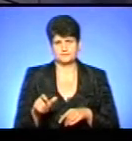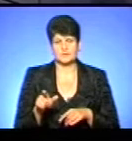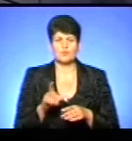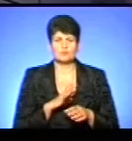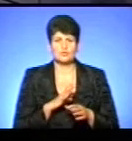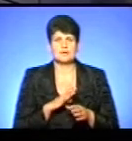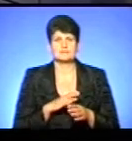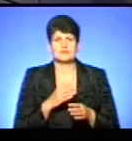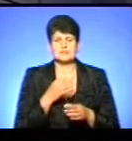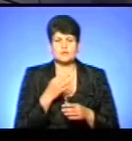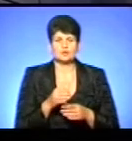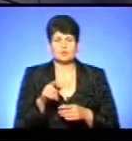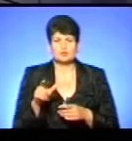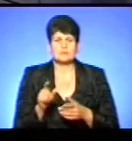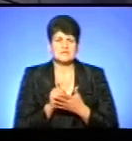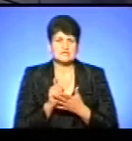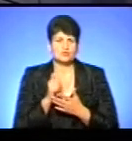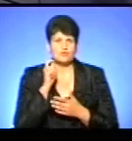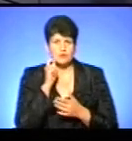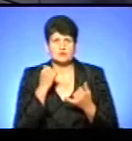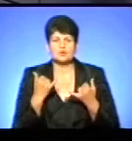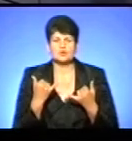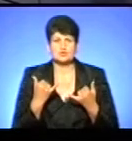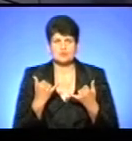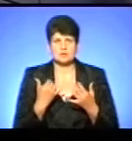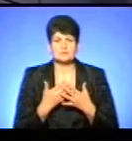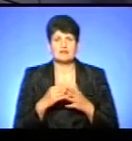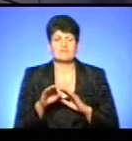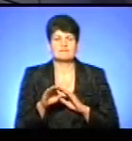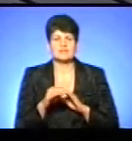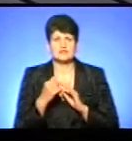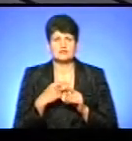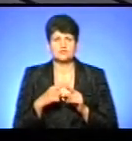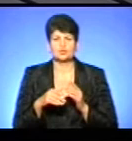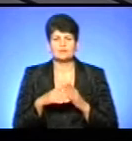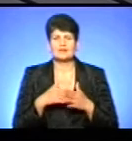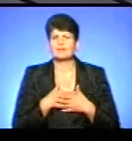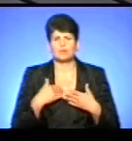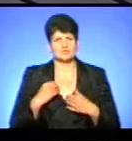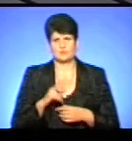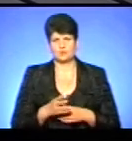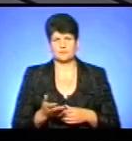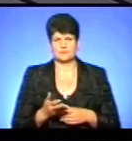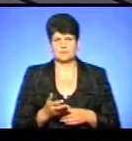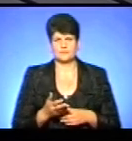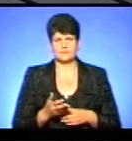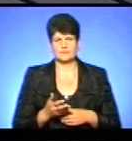те, що люди пенсійного віку, які сьогодні викликають швидку допомогу, лікар не хоче до них йти. Значить,